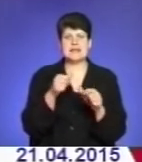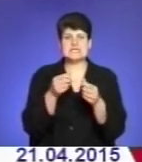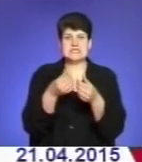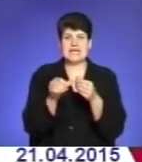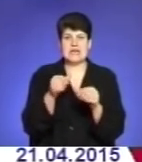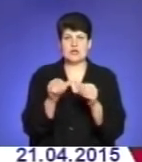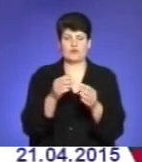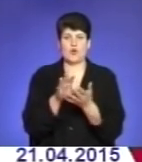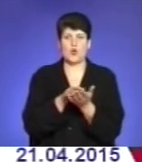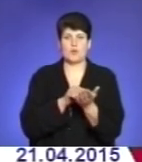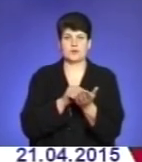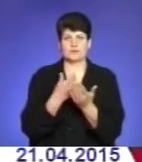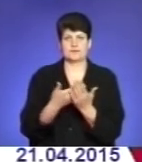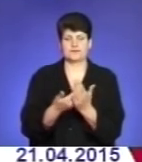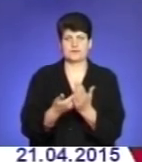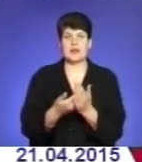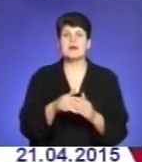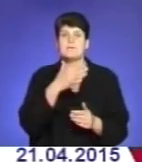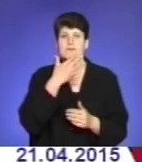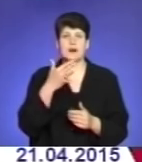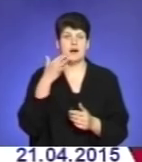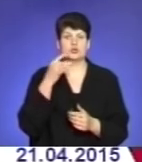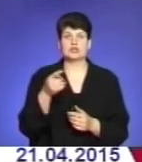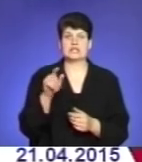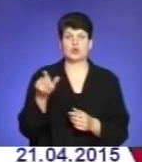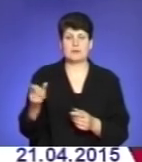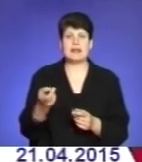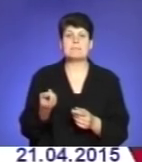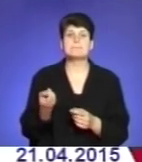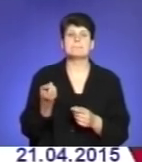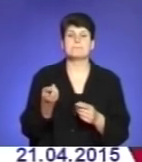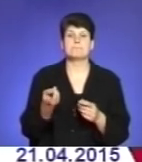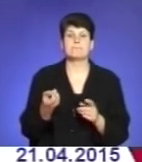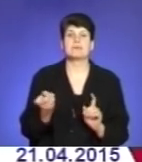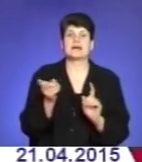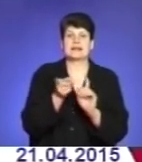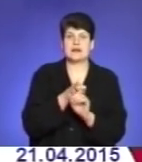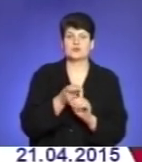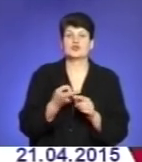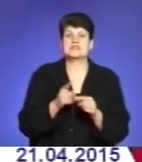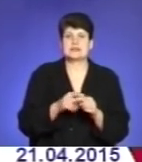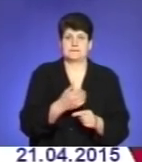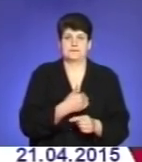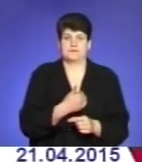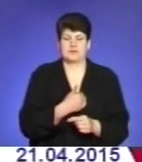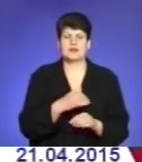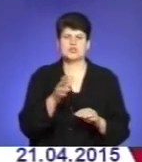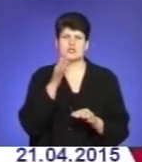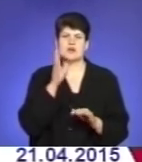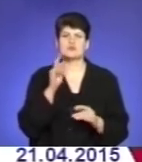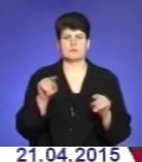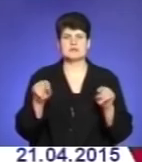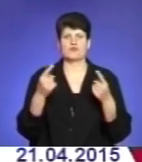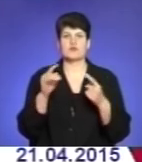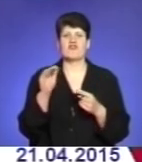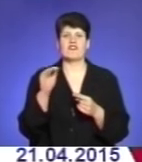макету. Дуже багато тернополян приєдналося до цієї ініціативи. Я думаю, з часу ми створимо і фейсбуку